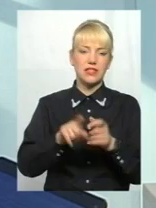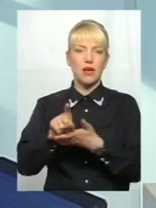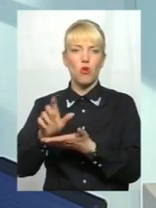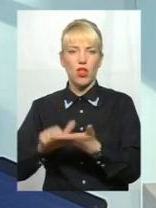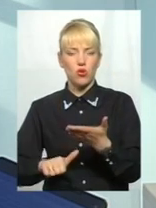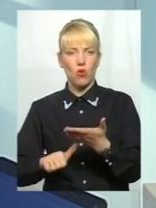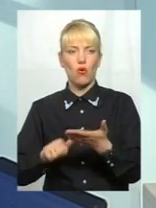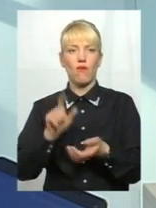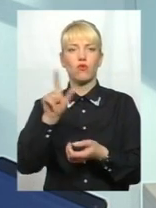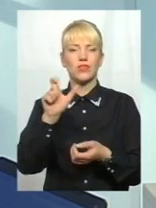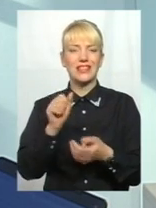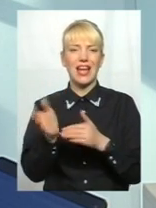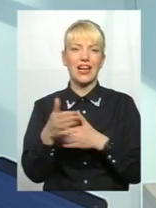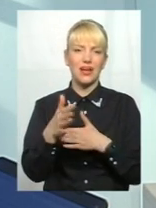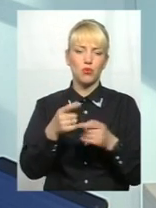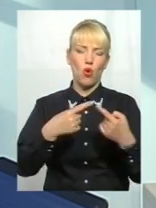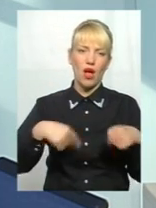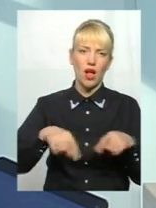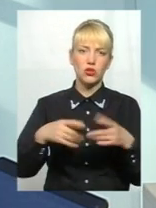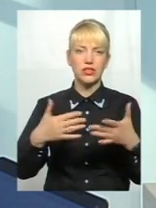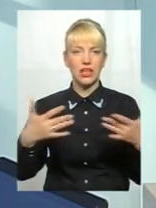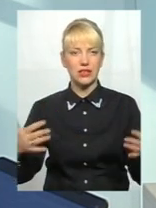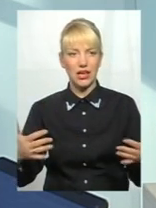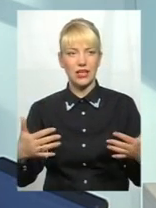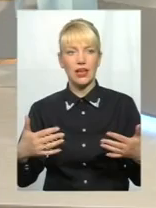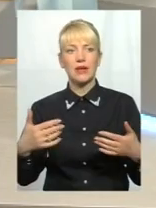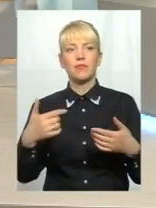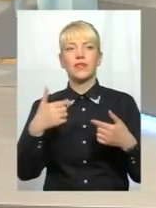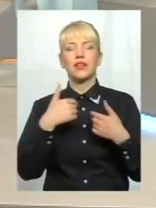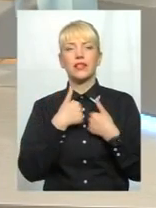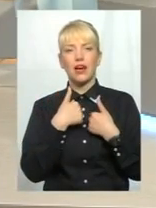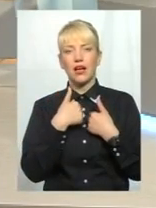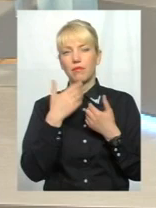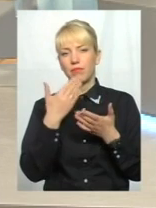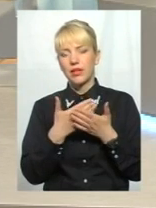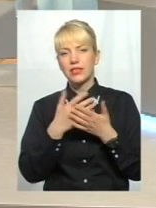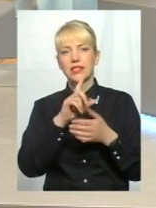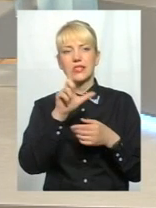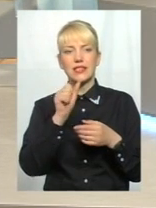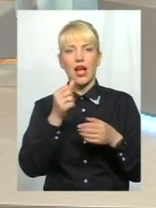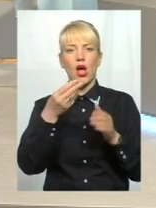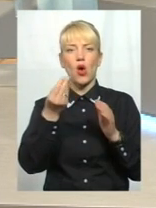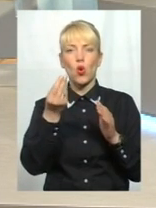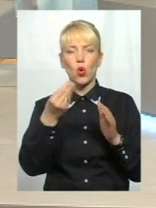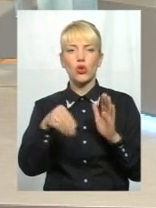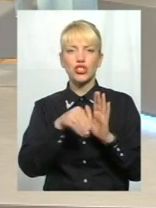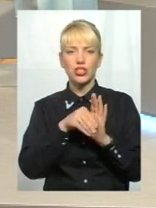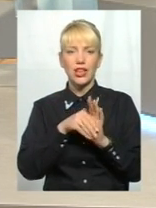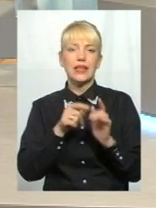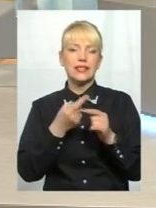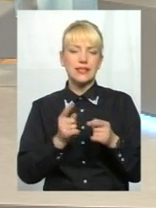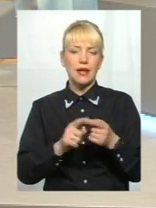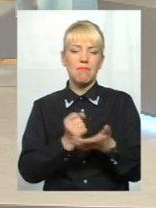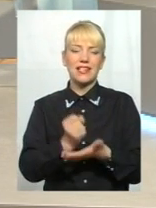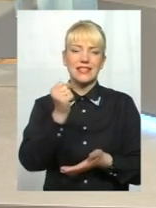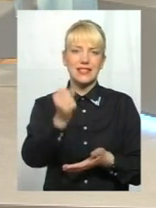за, я знаю, рибну галузь і так далі, і так далі. Янко більше, в мене є підозри, що за гроші, такі призначення відбуваються. Цей чоловік приїхав,